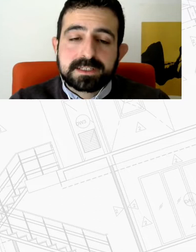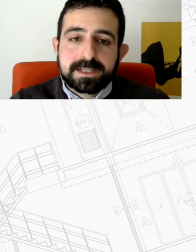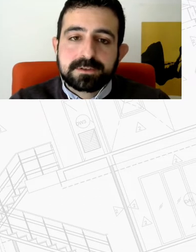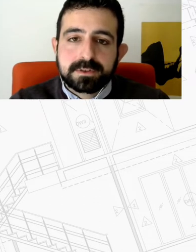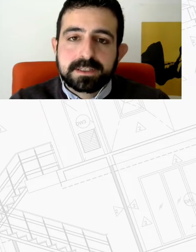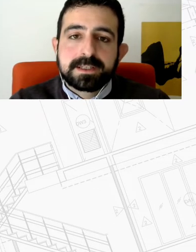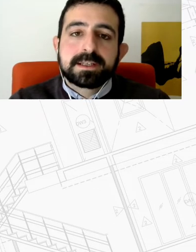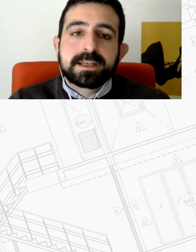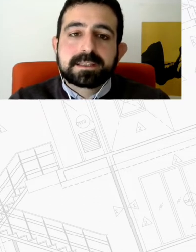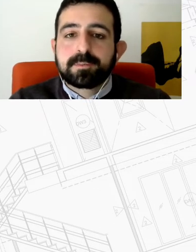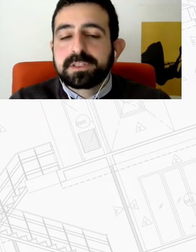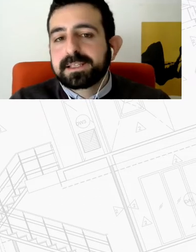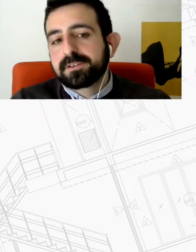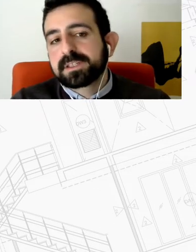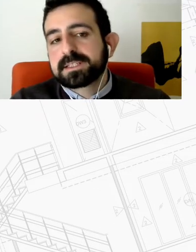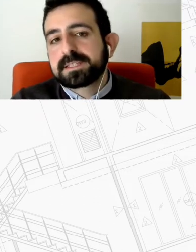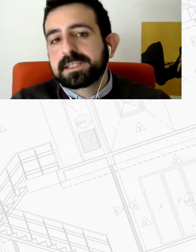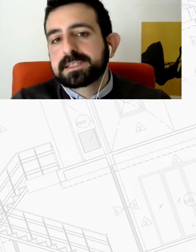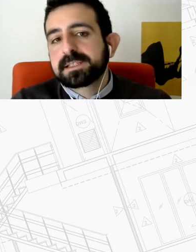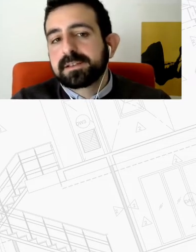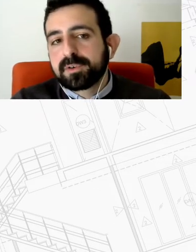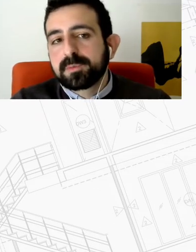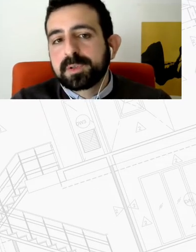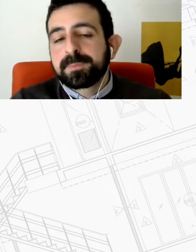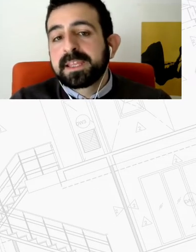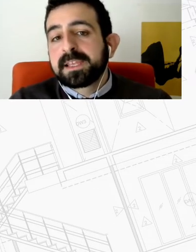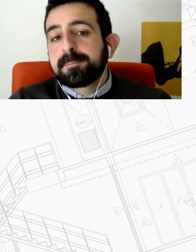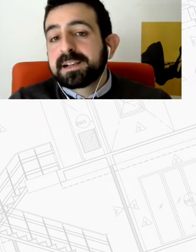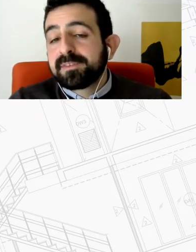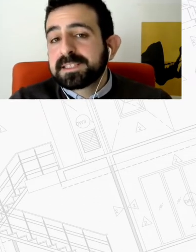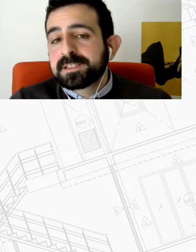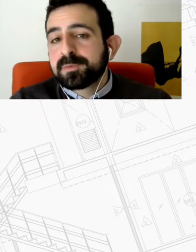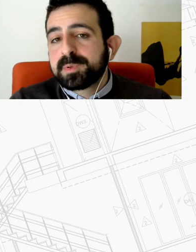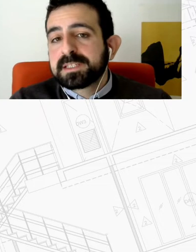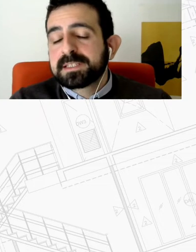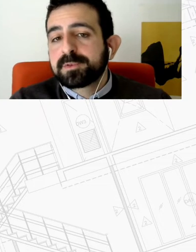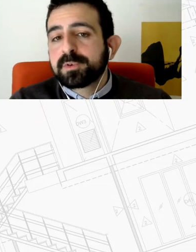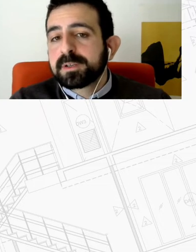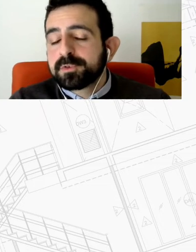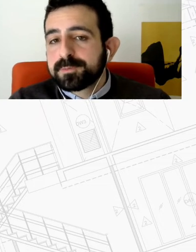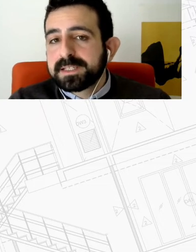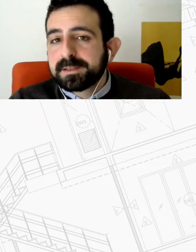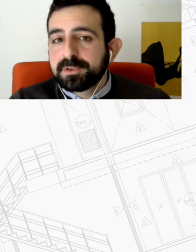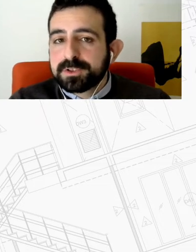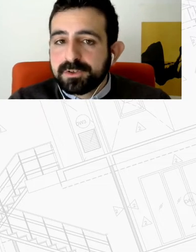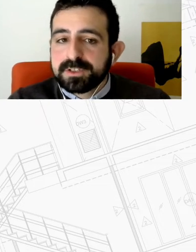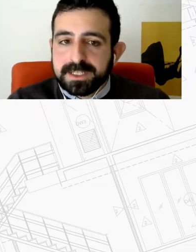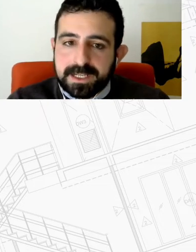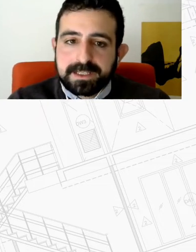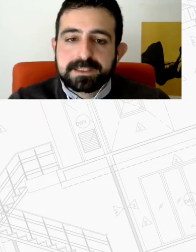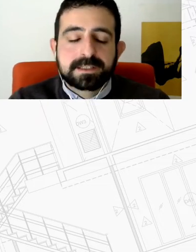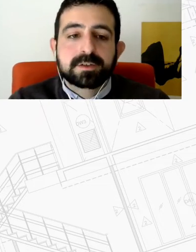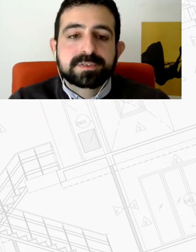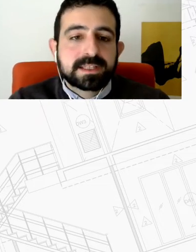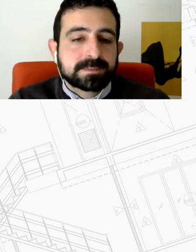πόσο εξελίσσονται τα μοντέλα κοινωνικής κατοικίας σαν την Ευρώπη παρεμβάσεις οι οποίες είναι πιο προσαρμοσμένες σε πιο σύγχρονες